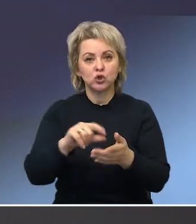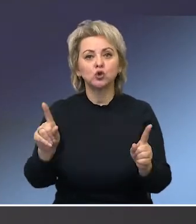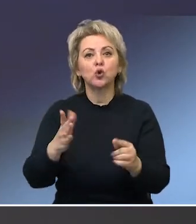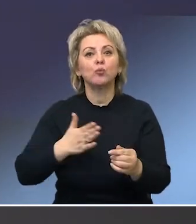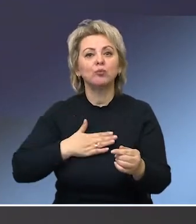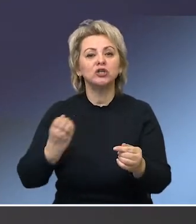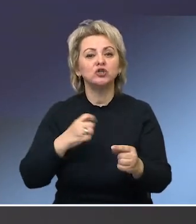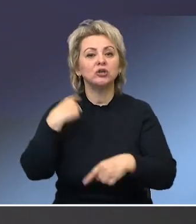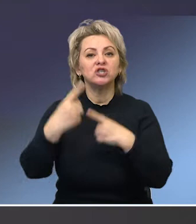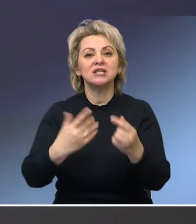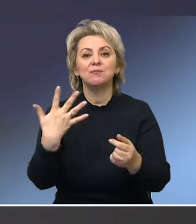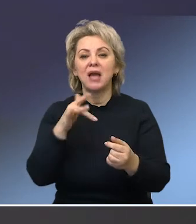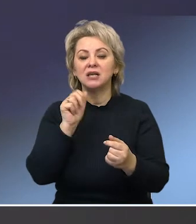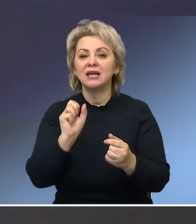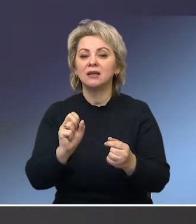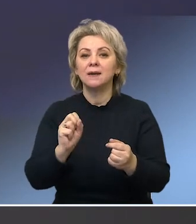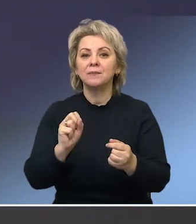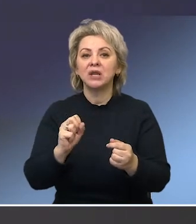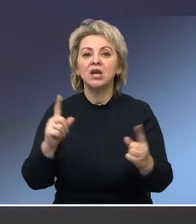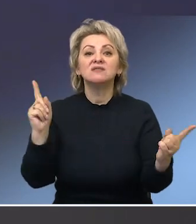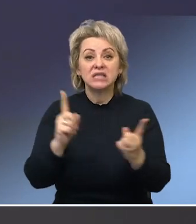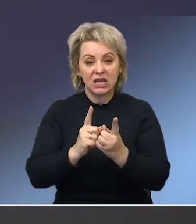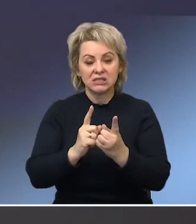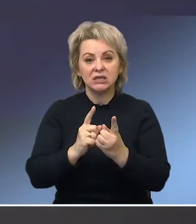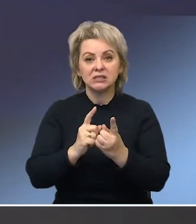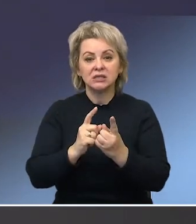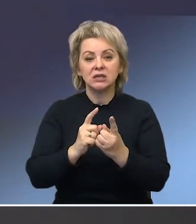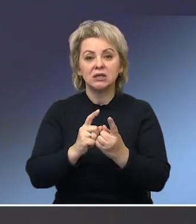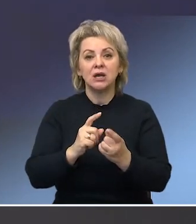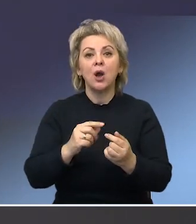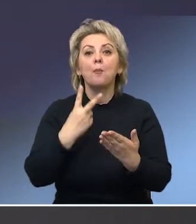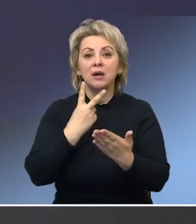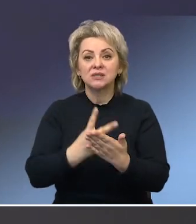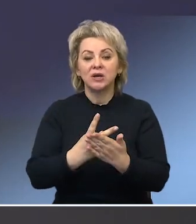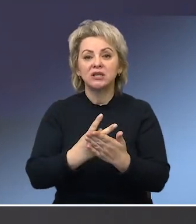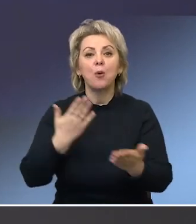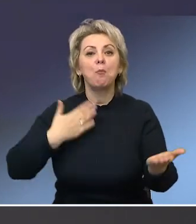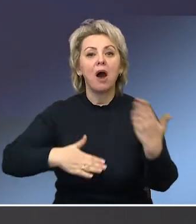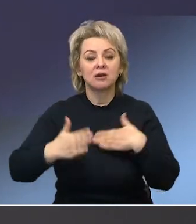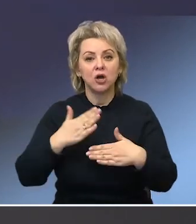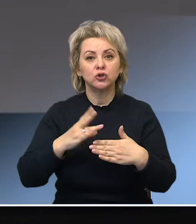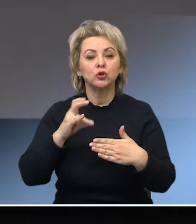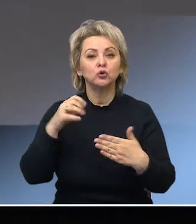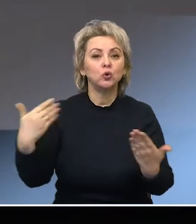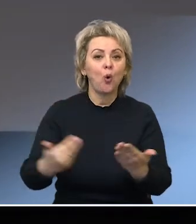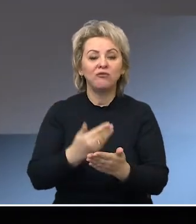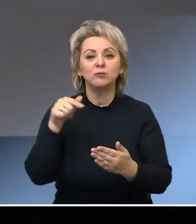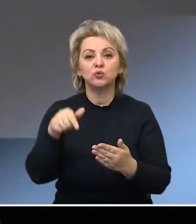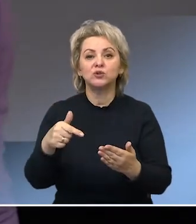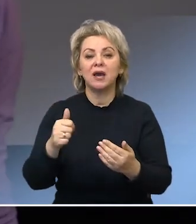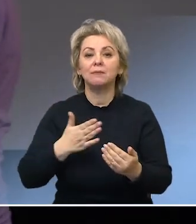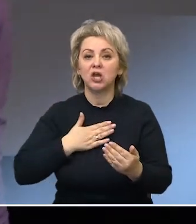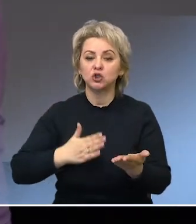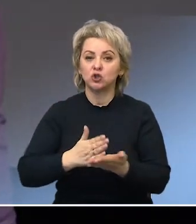лет, как минимум, встретились, посмотрели, порадовались новым успехом нашей службы. С